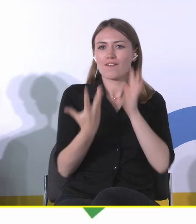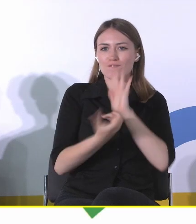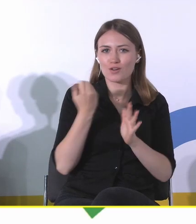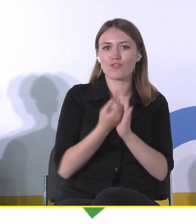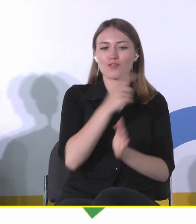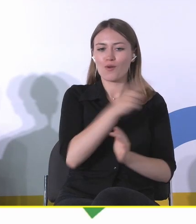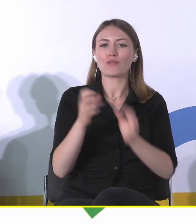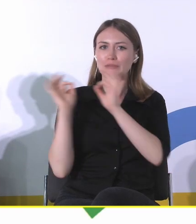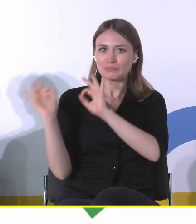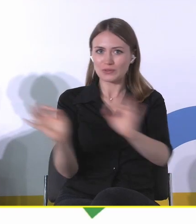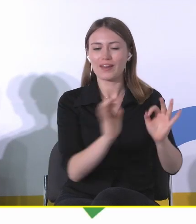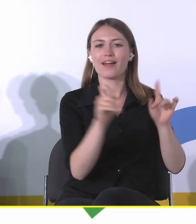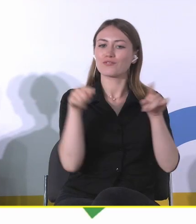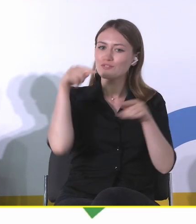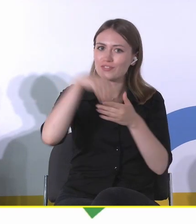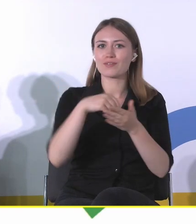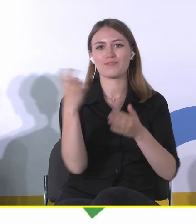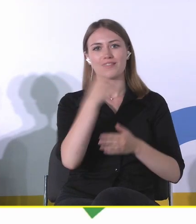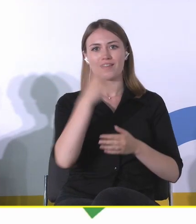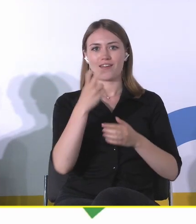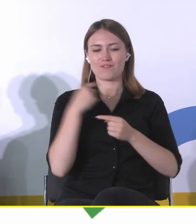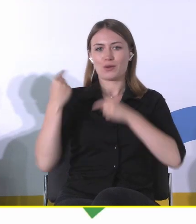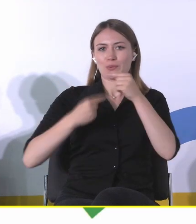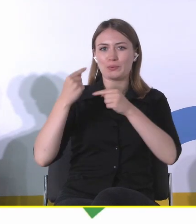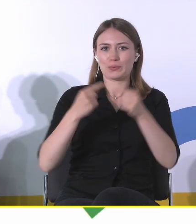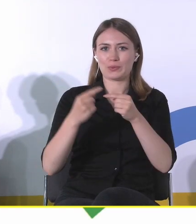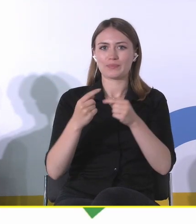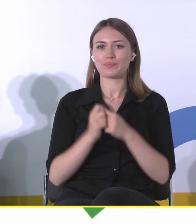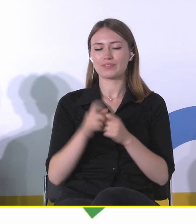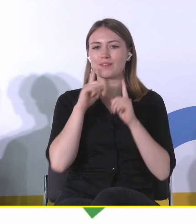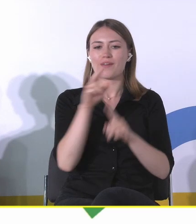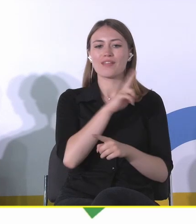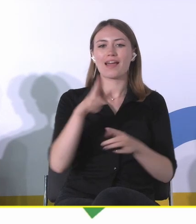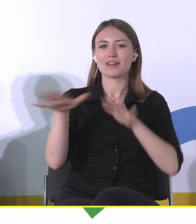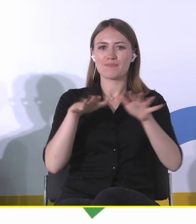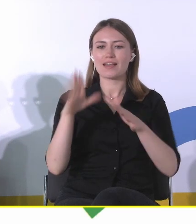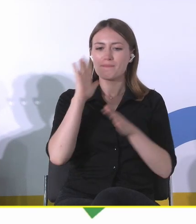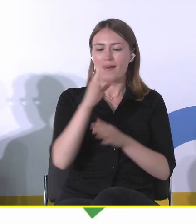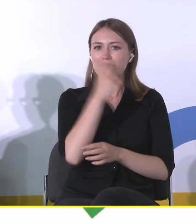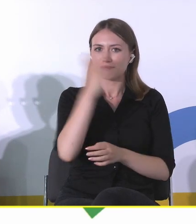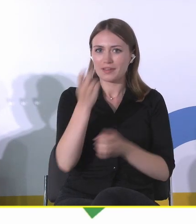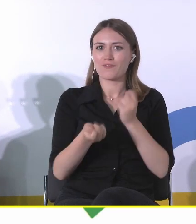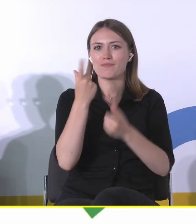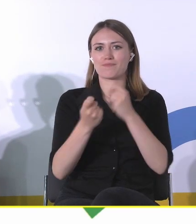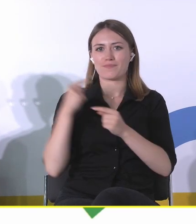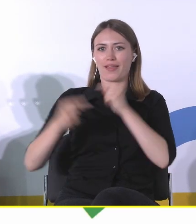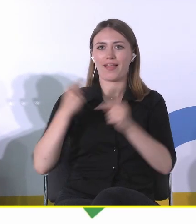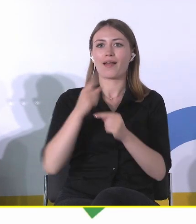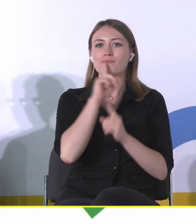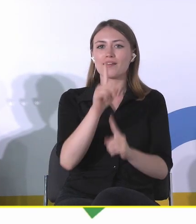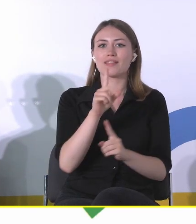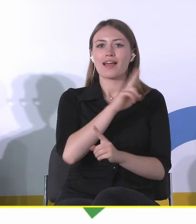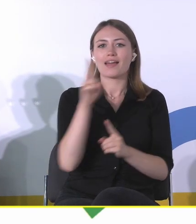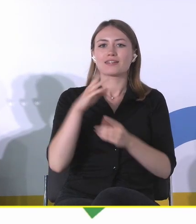ciekawym dziedzictwie, a zresztą każde miejsce posiada ciekawe dziedzictwo, tylko każde posiada unikalny jakby miks tego dziedzictwa,